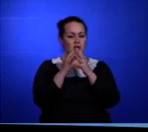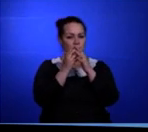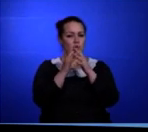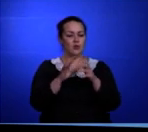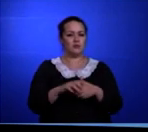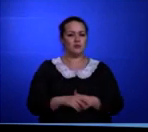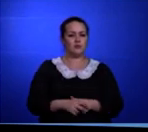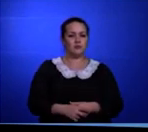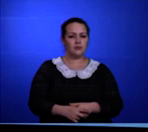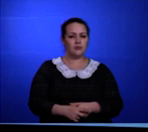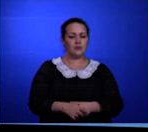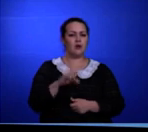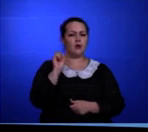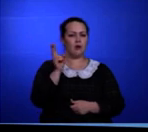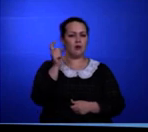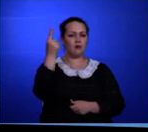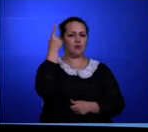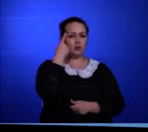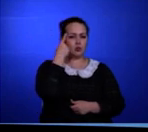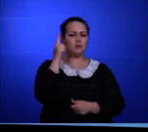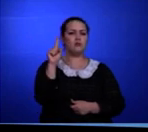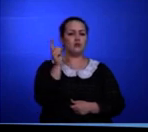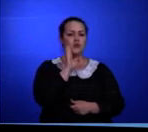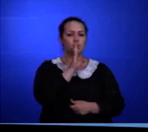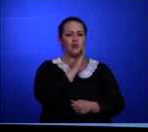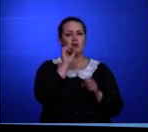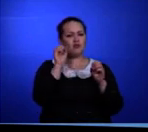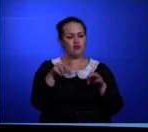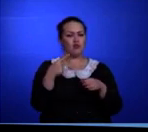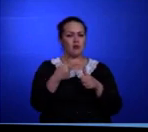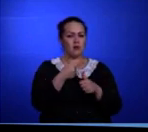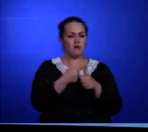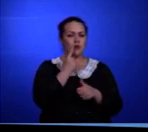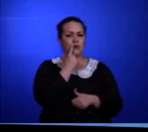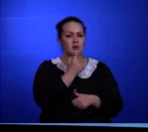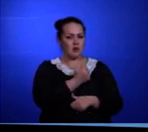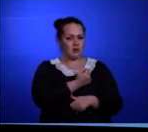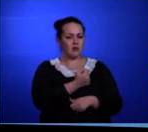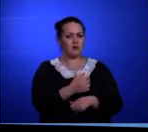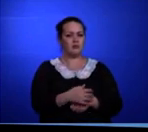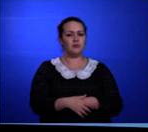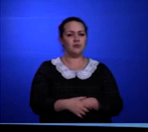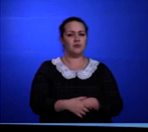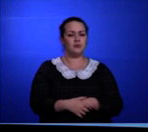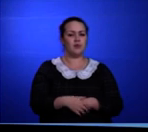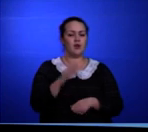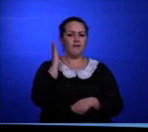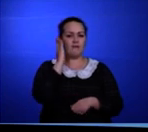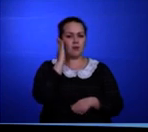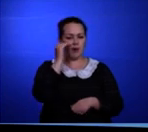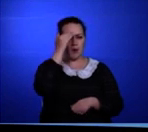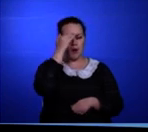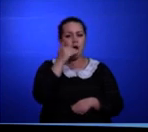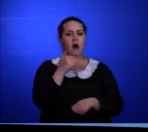Ребята, как вы думаете, почему мать решила назвать солдата из фильма «Отцом